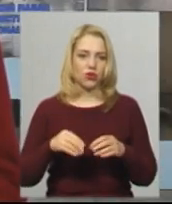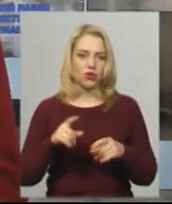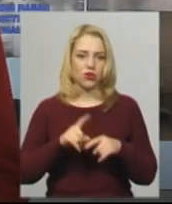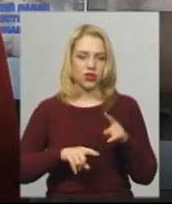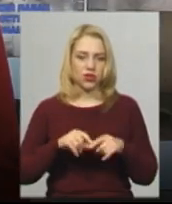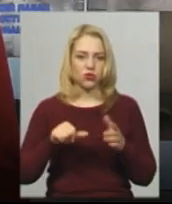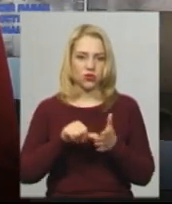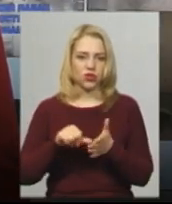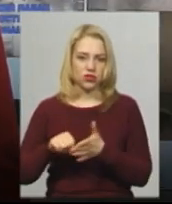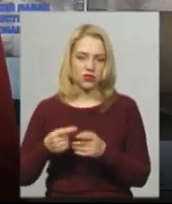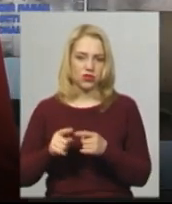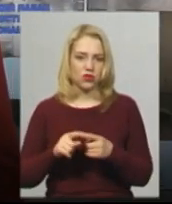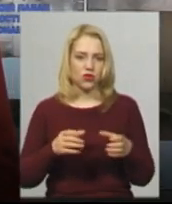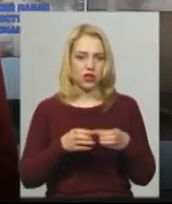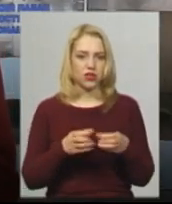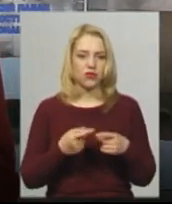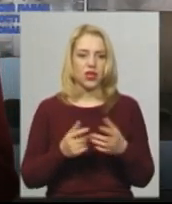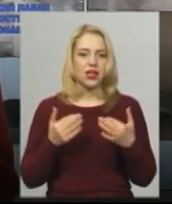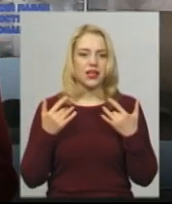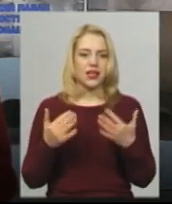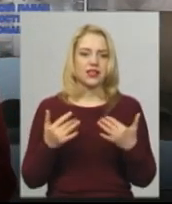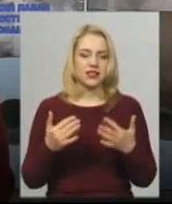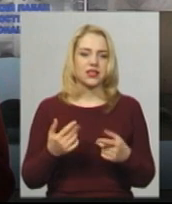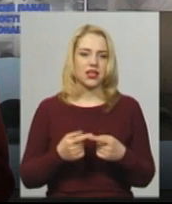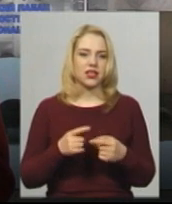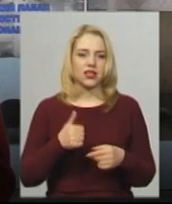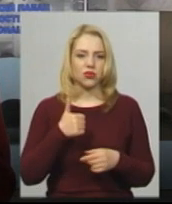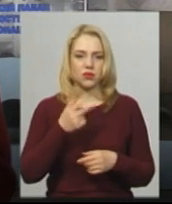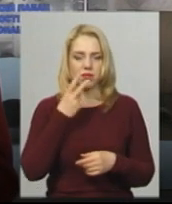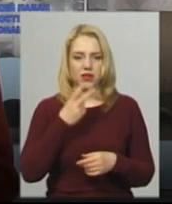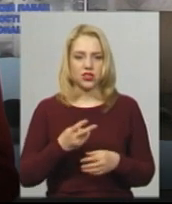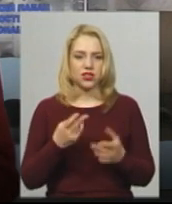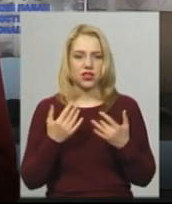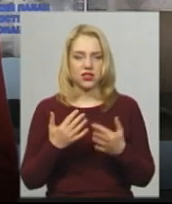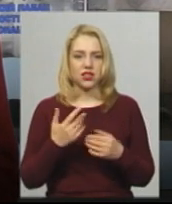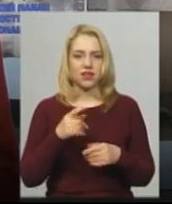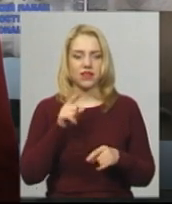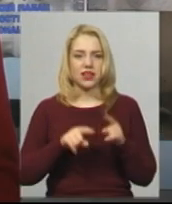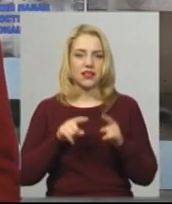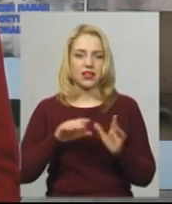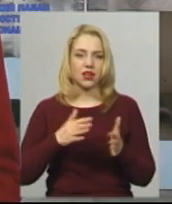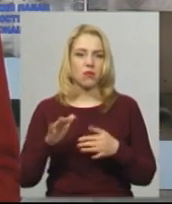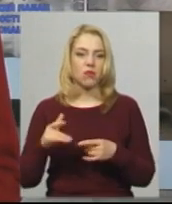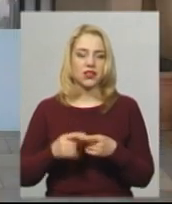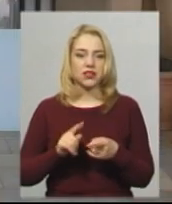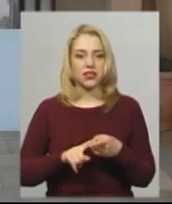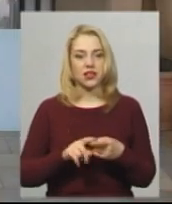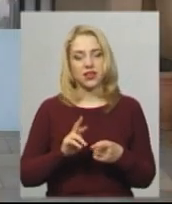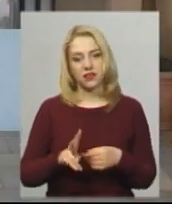Взагалі, настільки класно бачити, як в деяких моментах це прямо